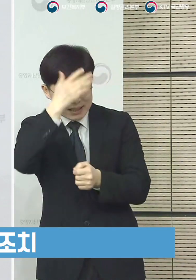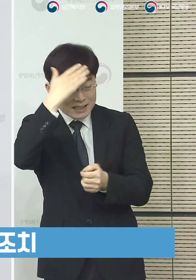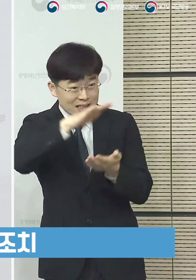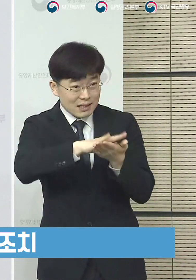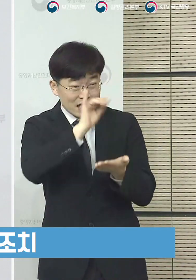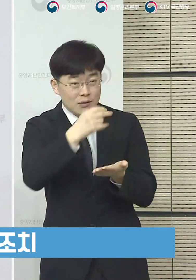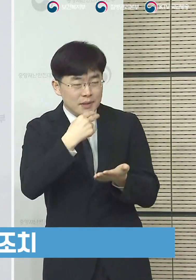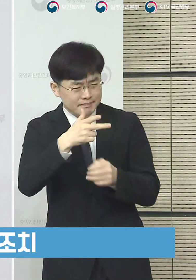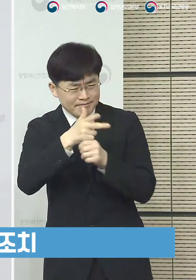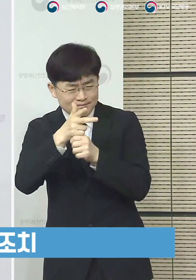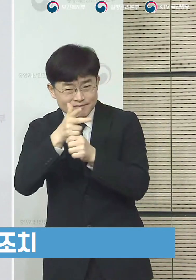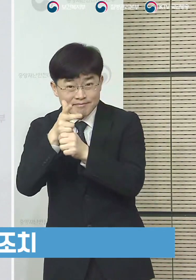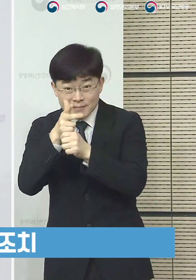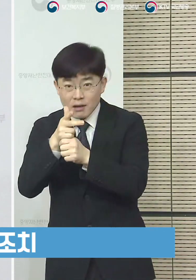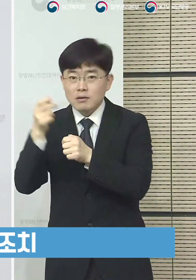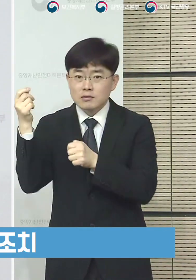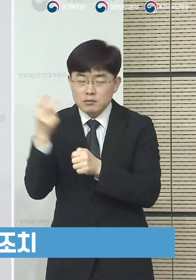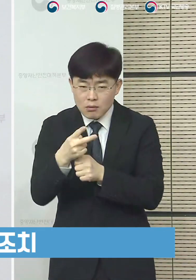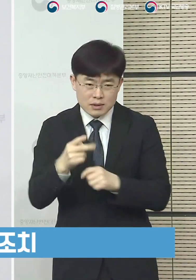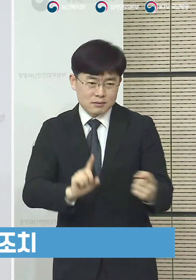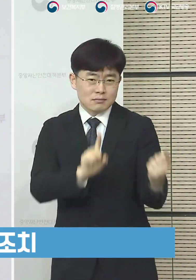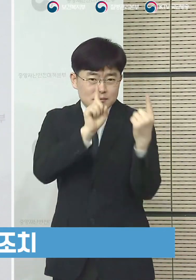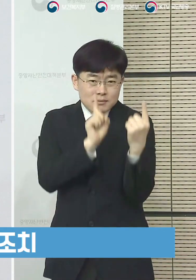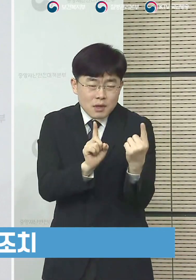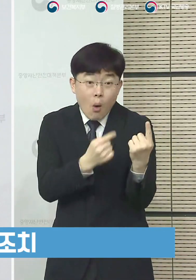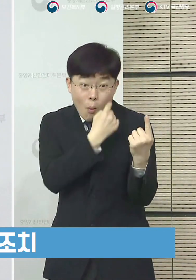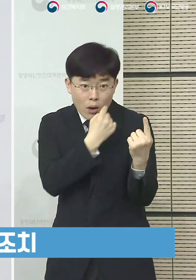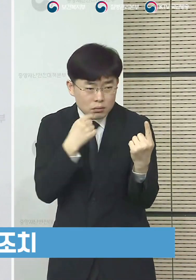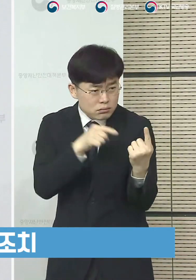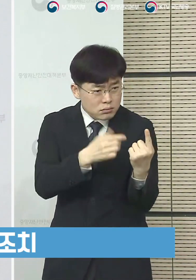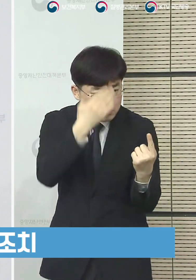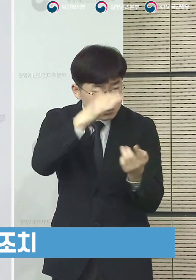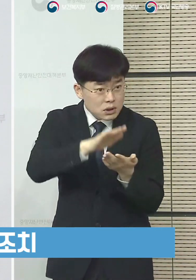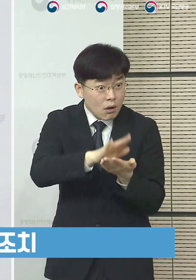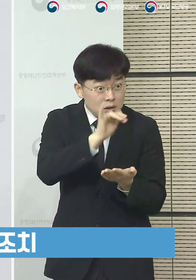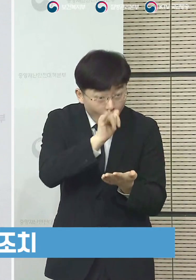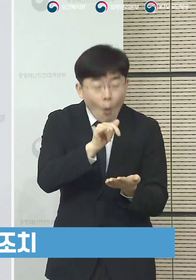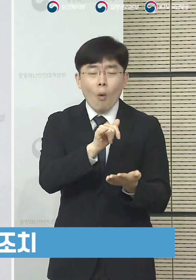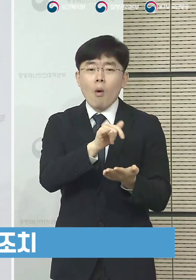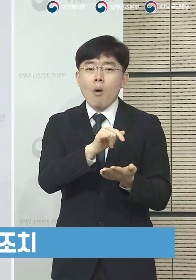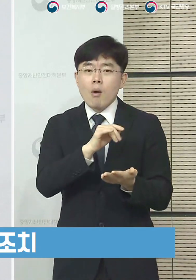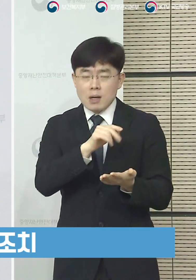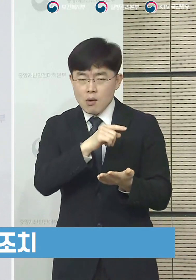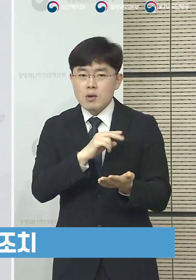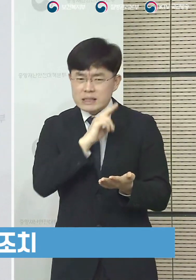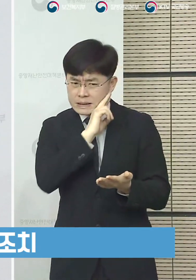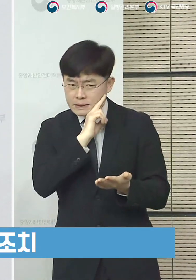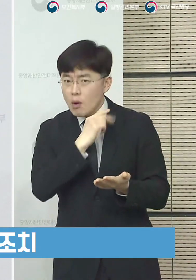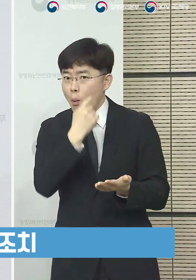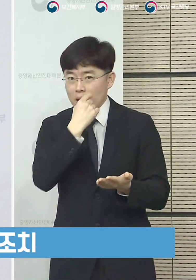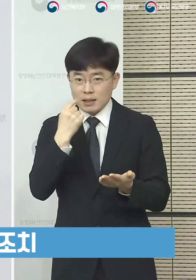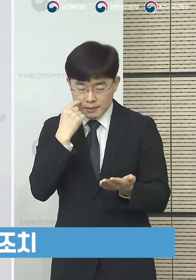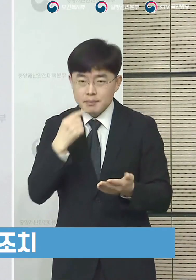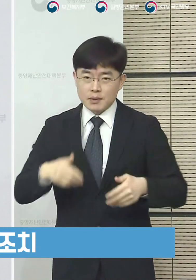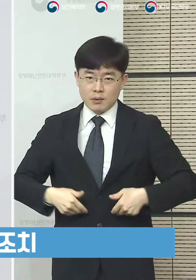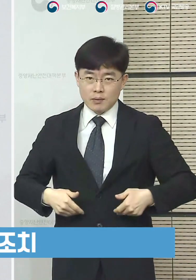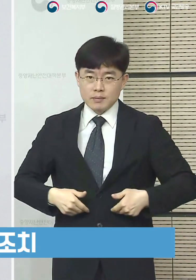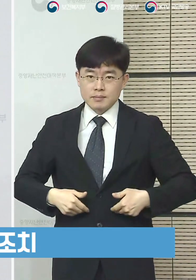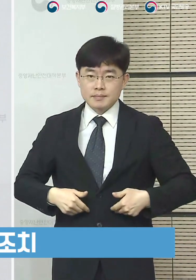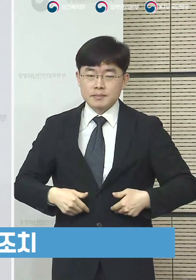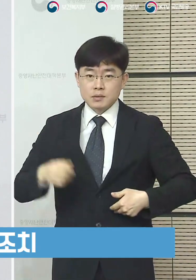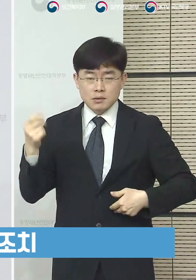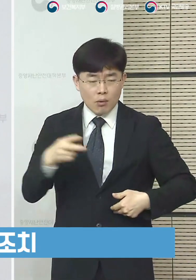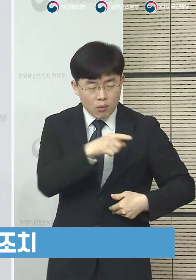1대1 발열 확인을 통해서 열이 나는 사람들은 우선 확인을 합니다. 그리고 그 사람들 중에